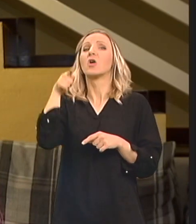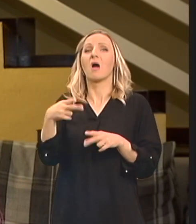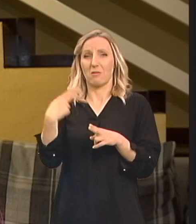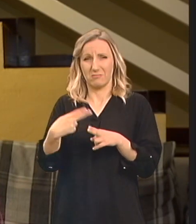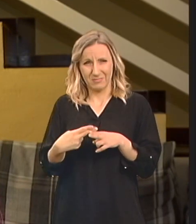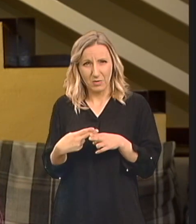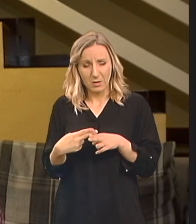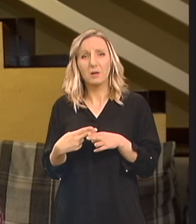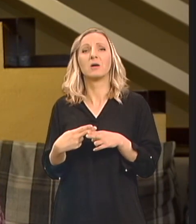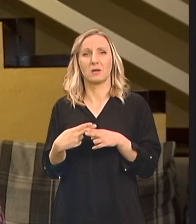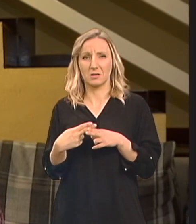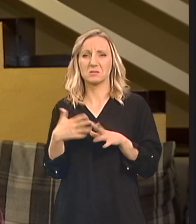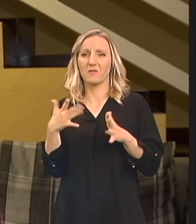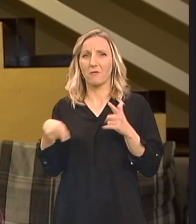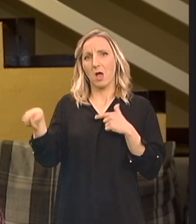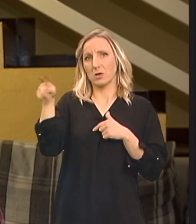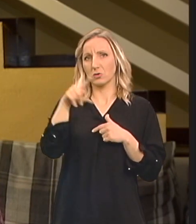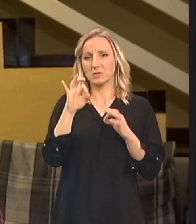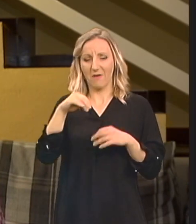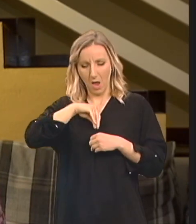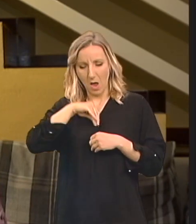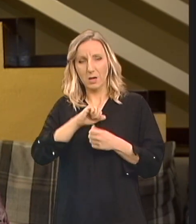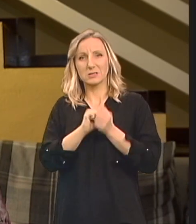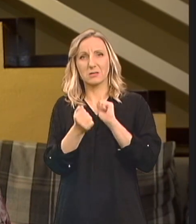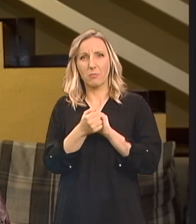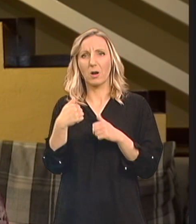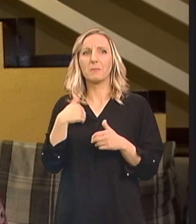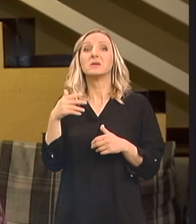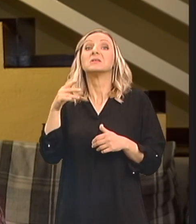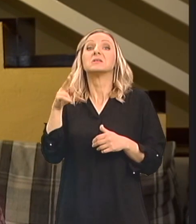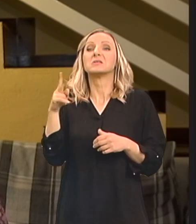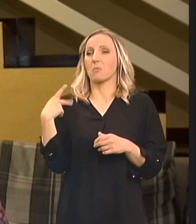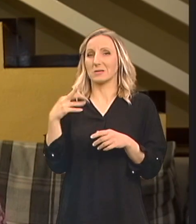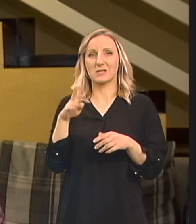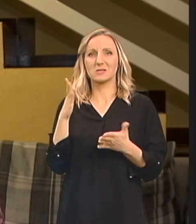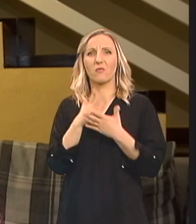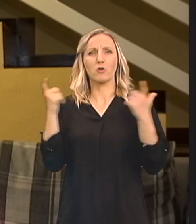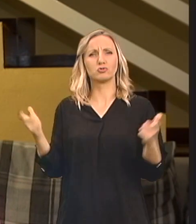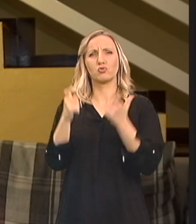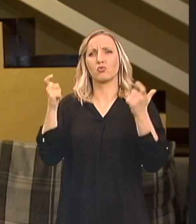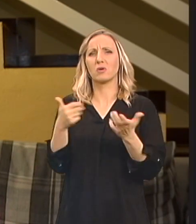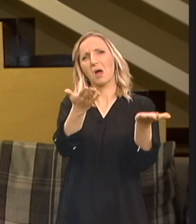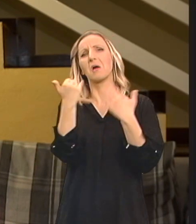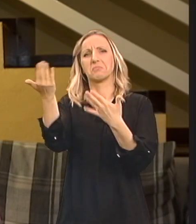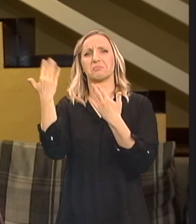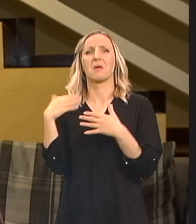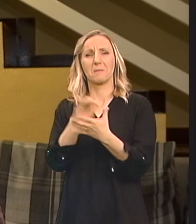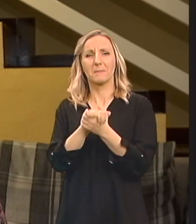Vjerovatno smo se Na svoj način borili s tim Pravili smo žurke Pravili smo žurke Zvali smo prijatelje